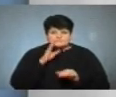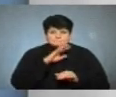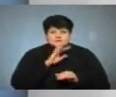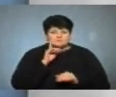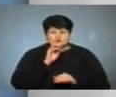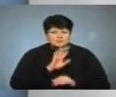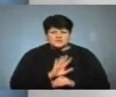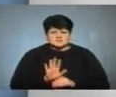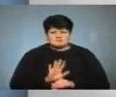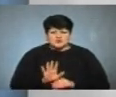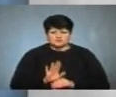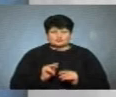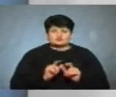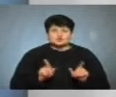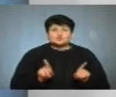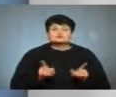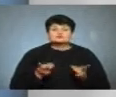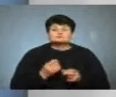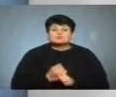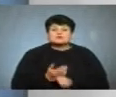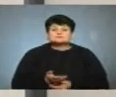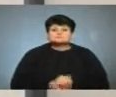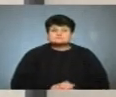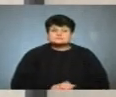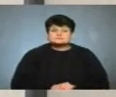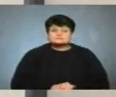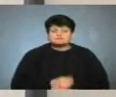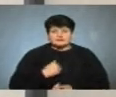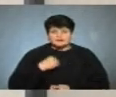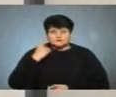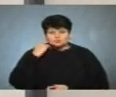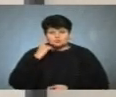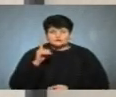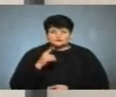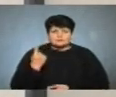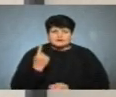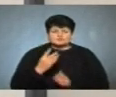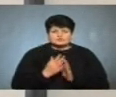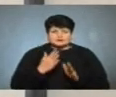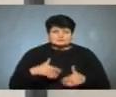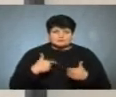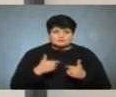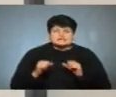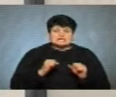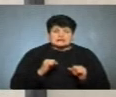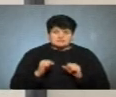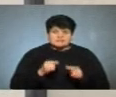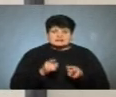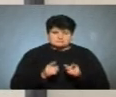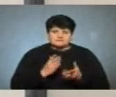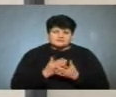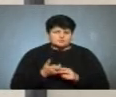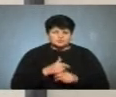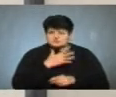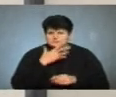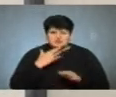не смачно в школі, що потрібно робити? Я думаю, що вперше це звернутися до керівника. Насправді є дуже